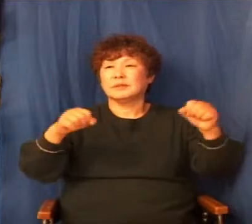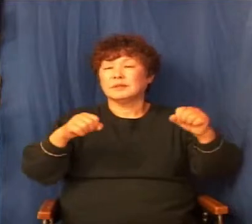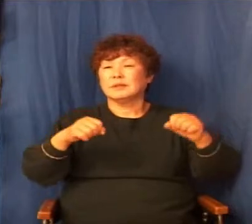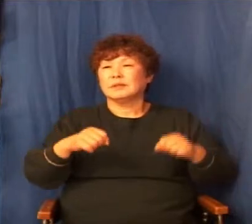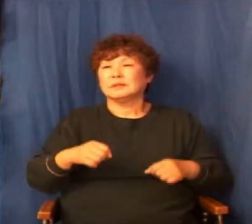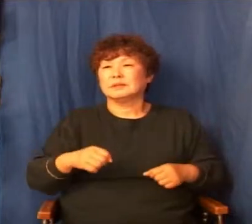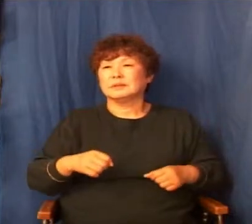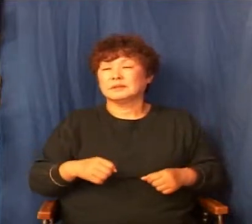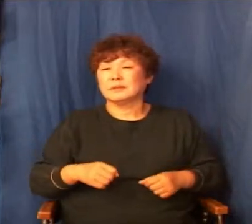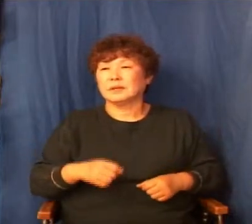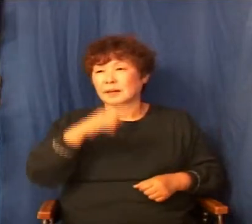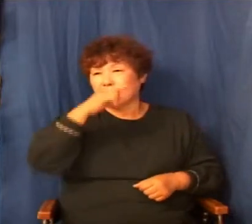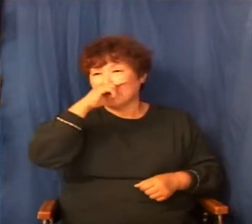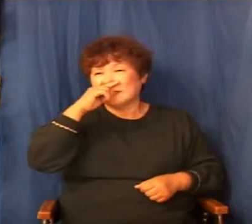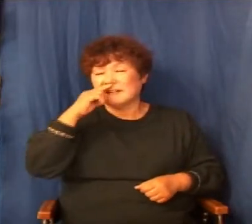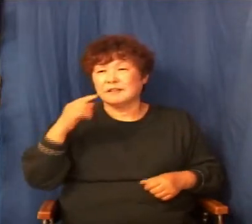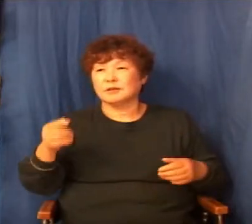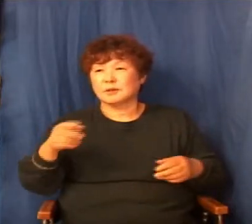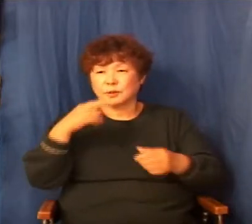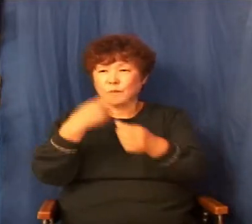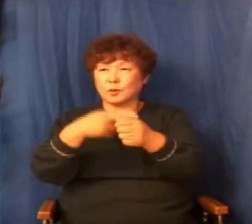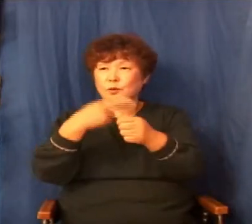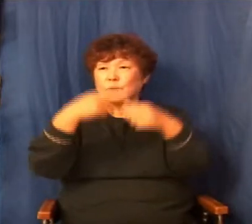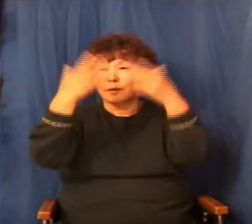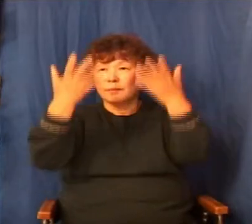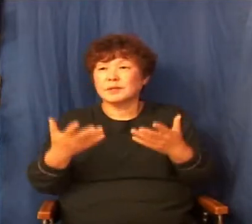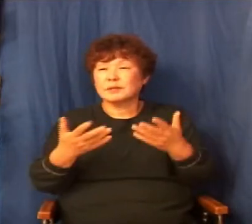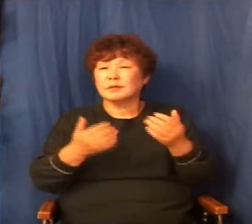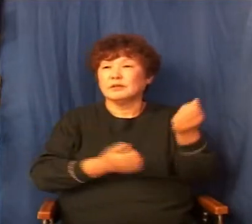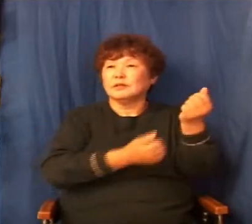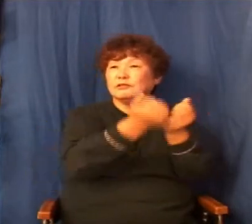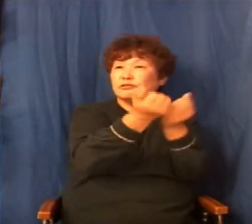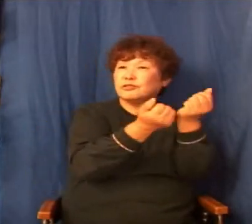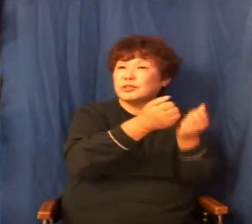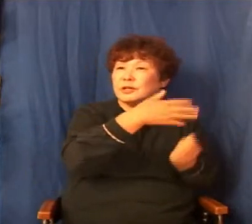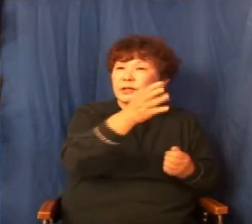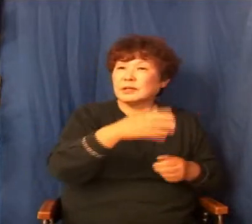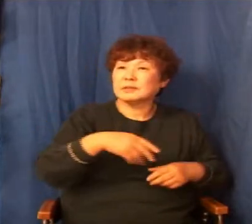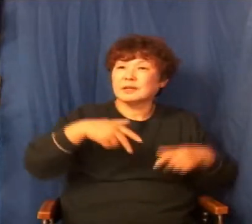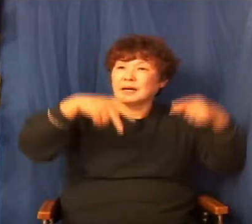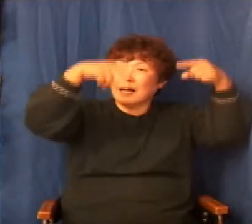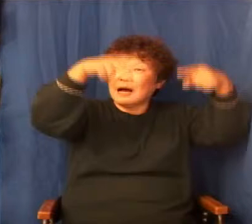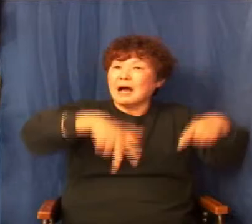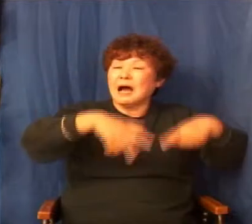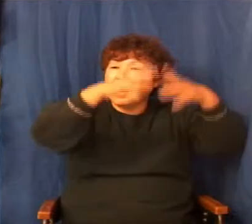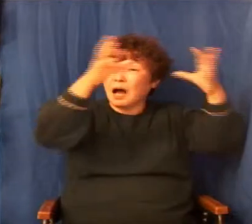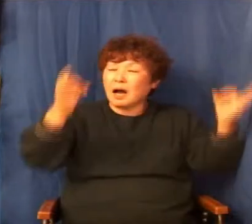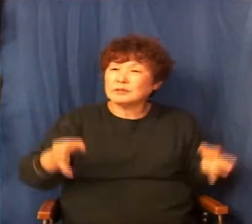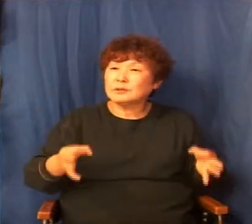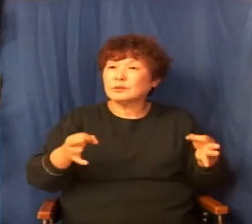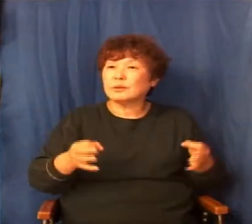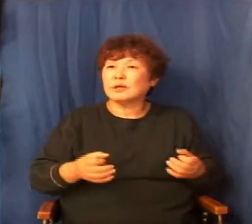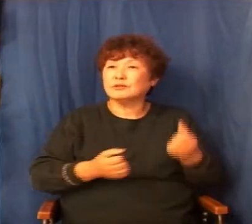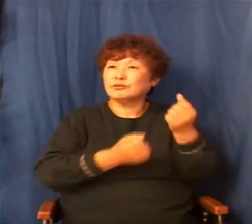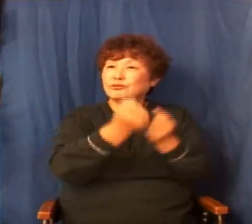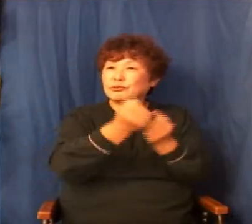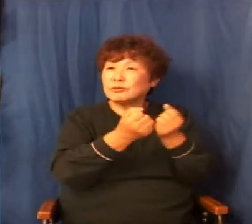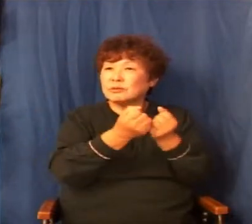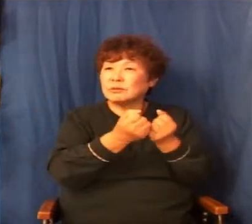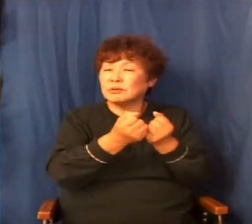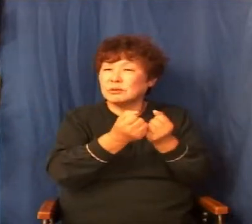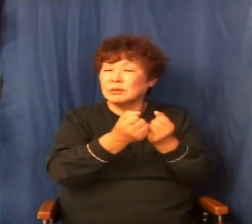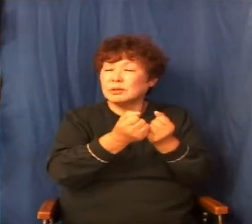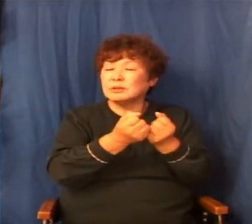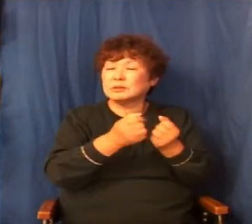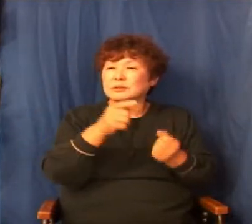가서 그냥 온팡지게 일주일 하는 거랑 여러분 1년 동안 교회 다니는 것보다 일주일 수련회 가서 푹